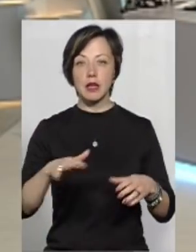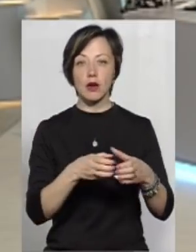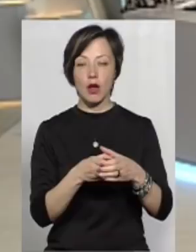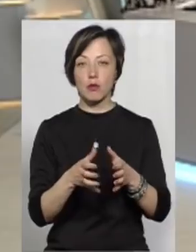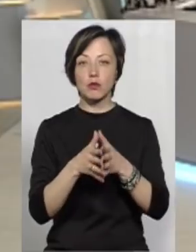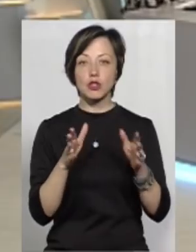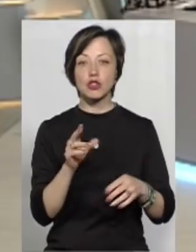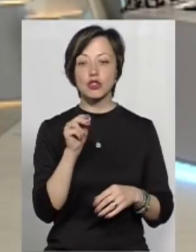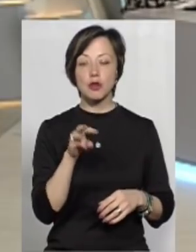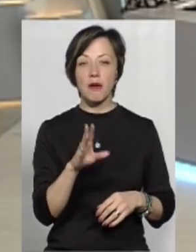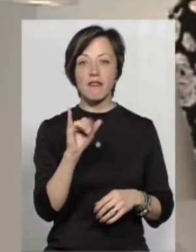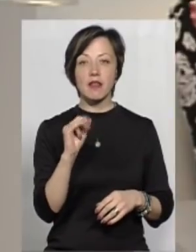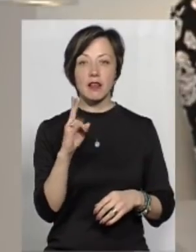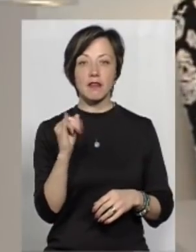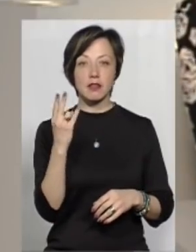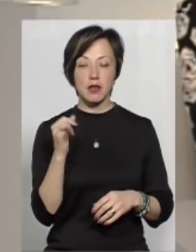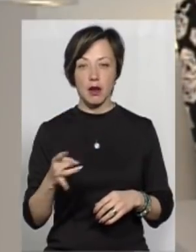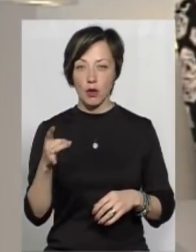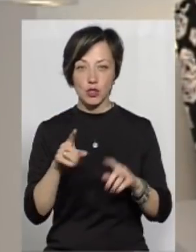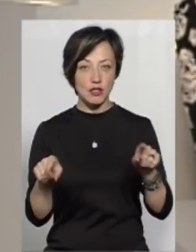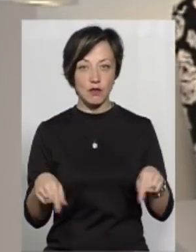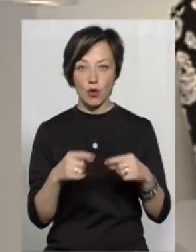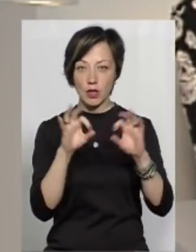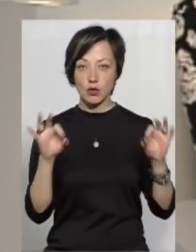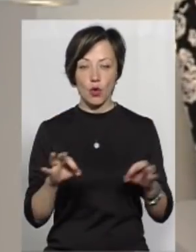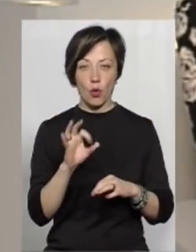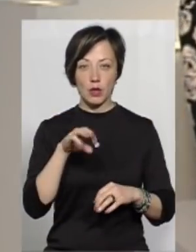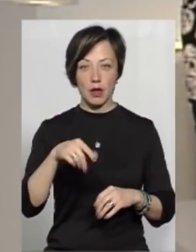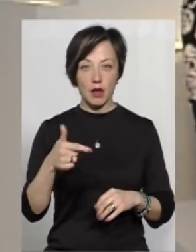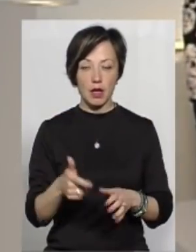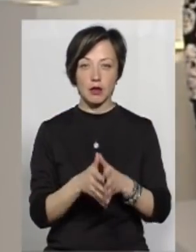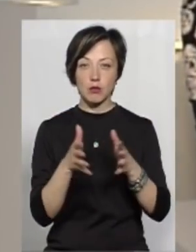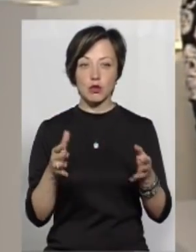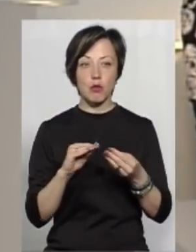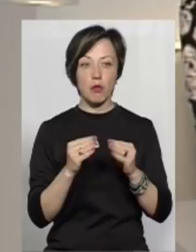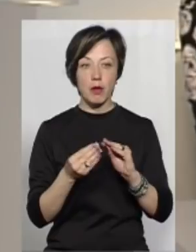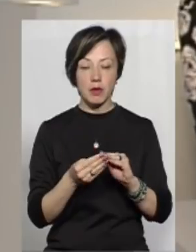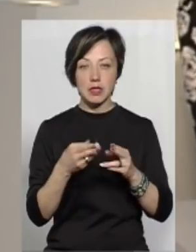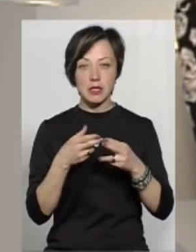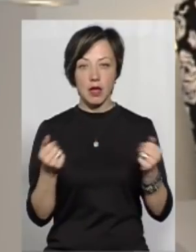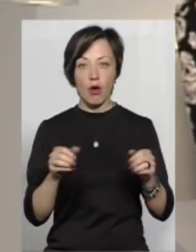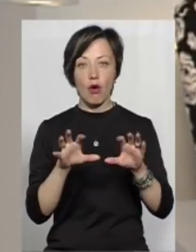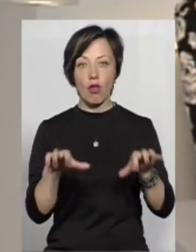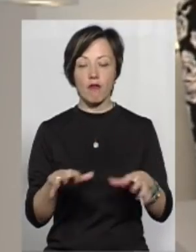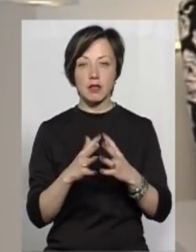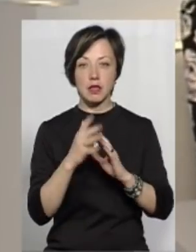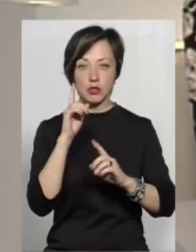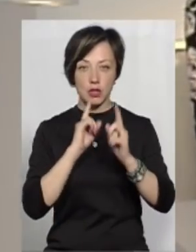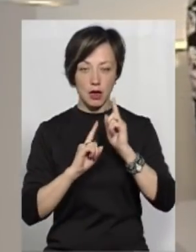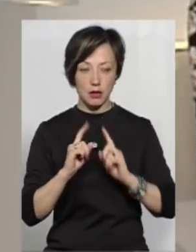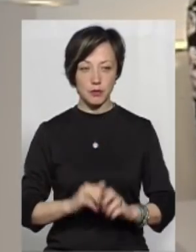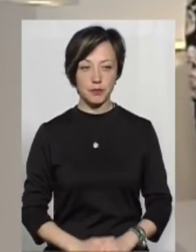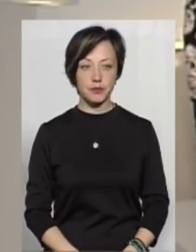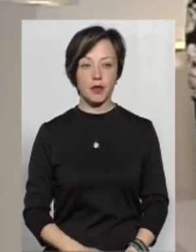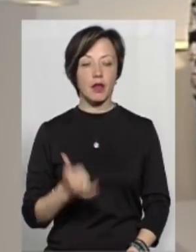Вінковецький район, а там, до речі, не створено жодної ОТГ, і це найбільша проблема, зізнаться голова селищної ради Василь